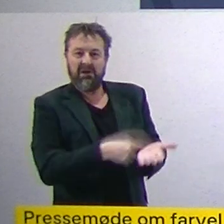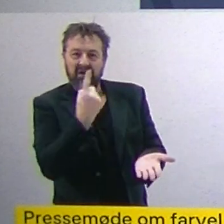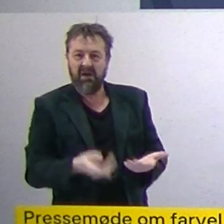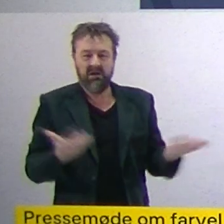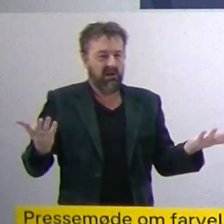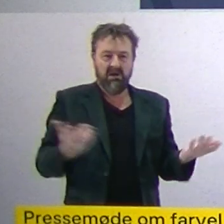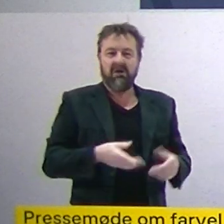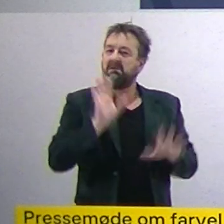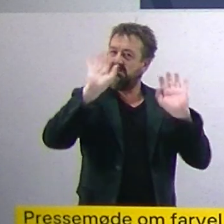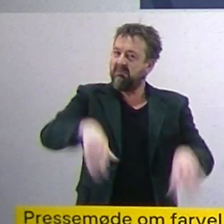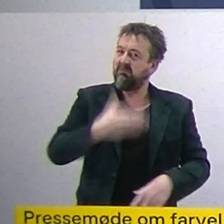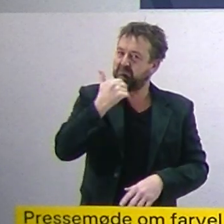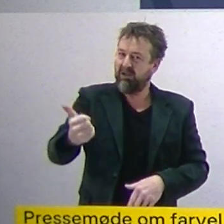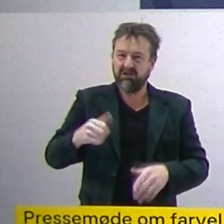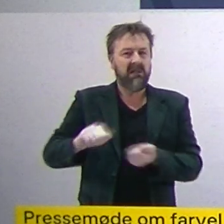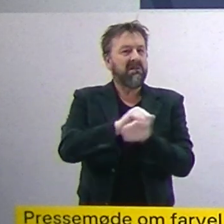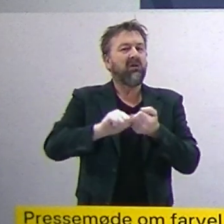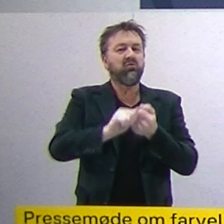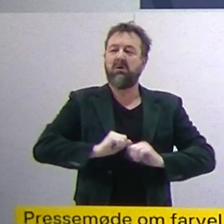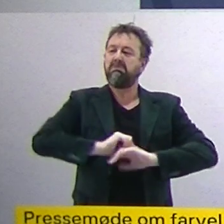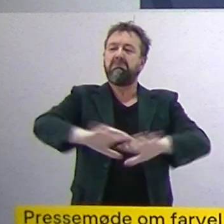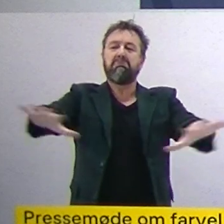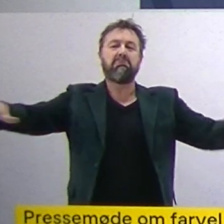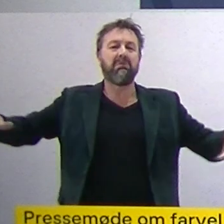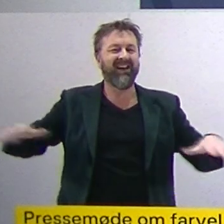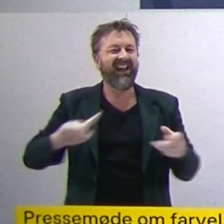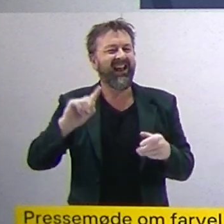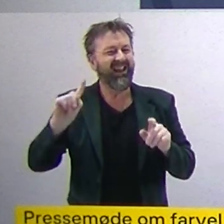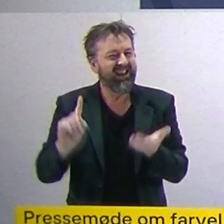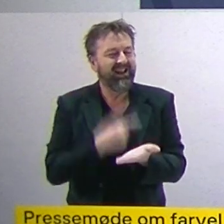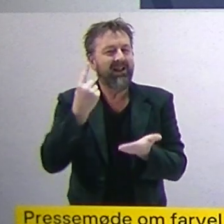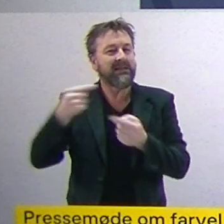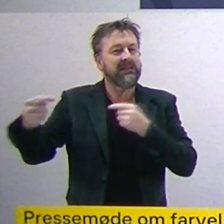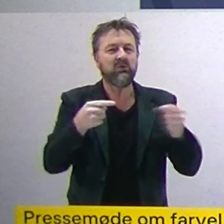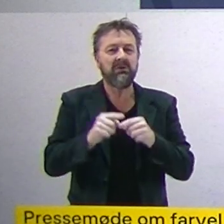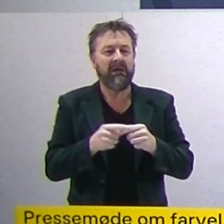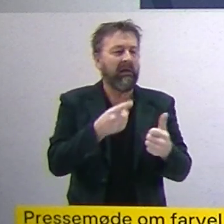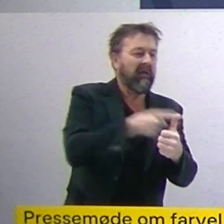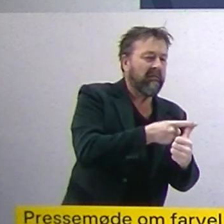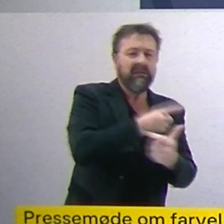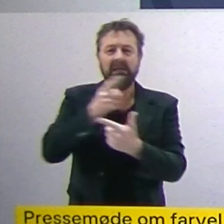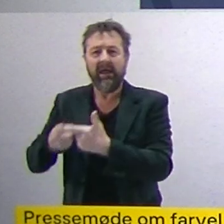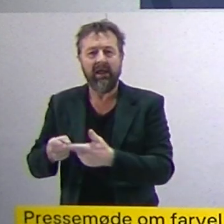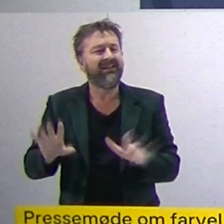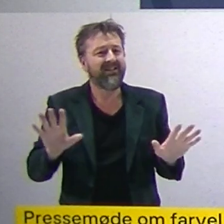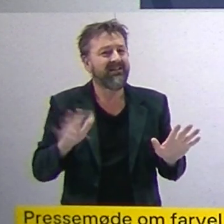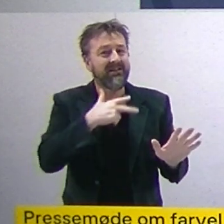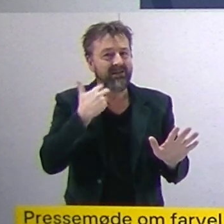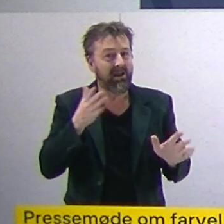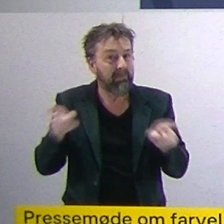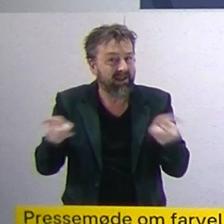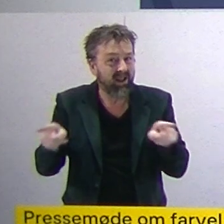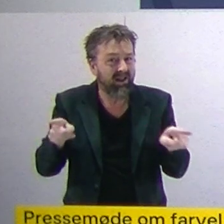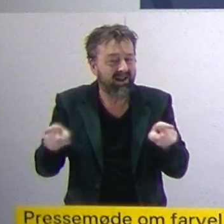man bare satse på naturlig flokimmunitet? Og igen bliver det sådan noget enten eller. Og igen så ligger sandheden i begge dele. Og vi har faktisk prøvet